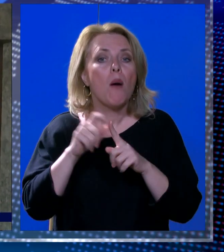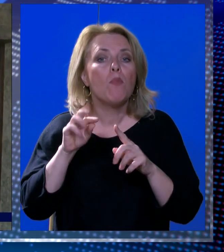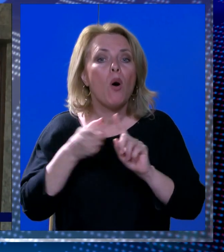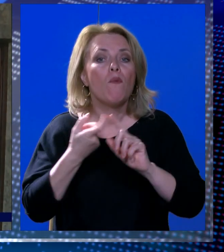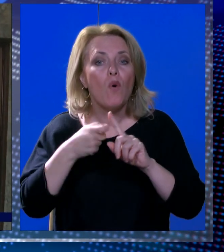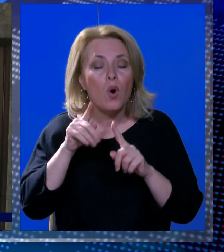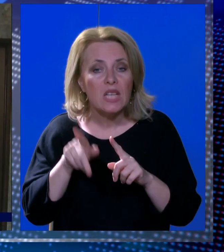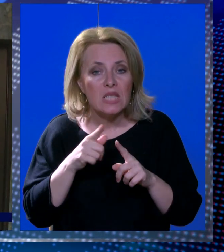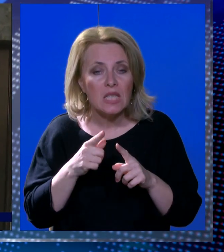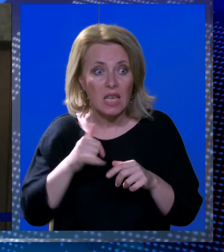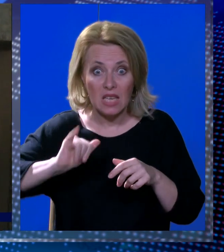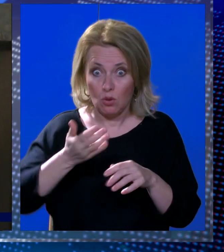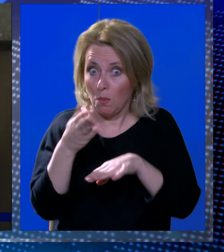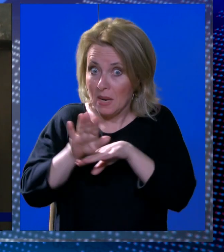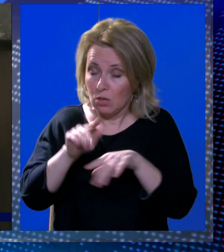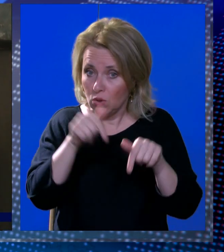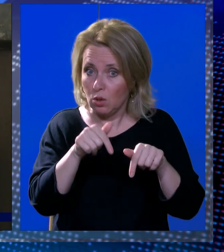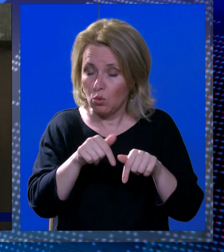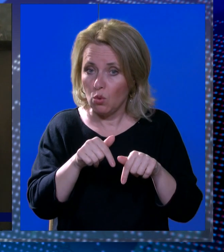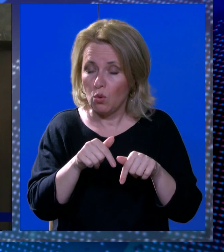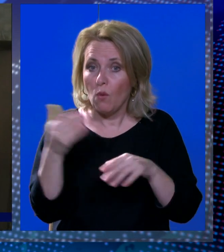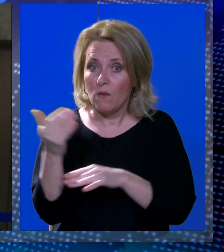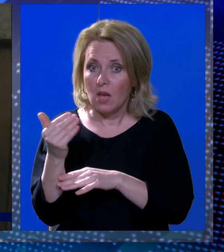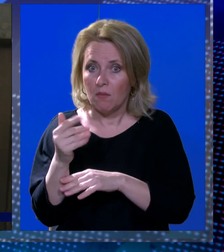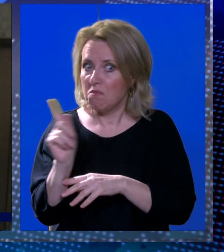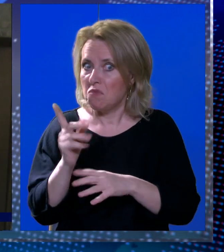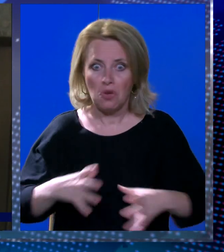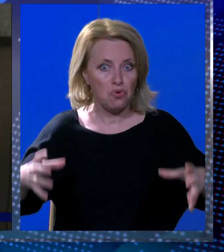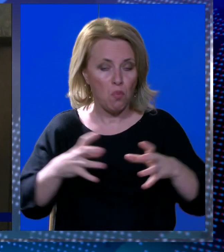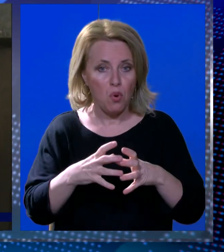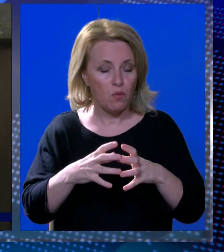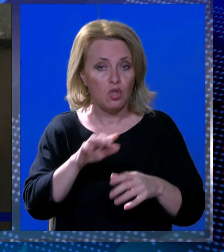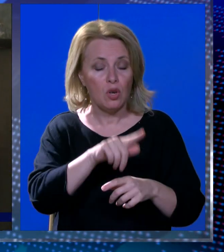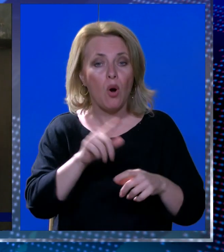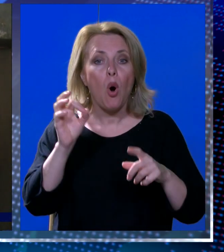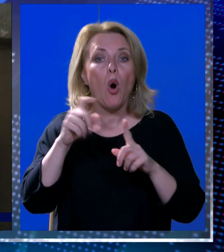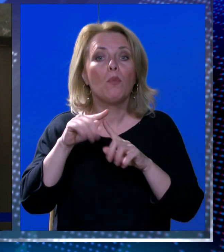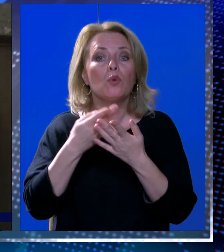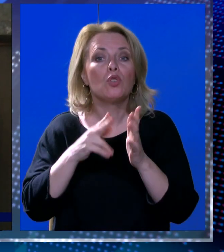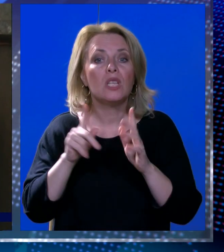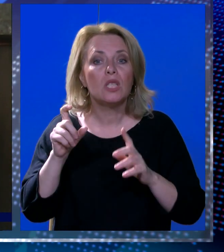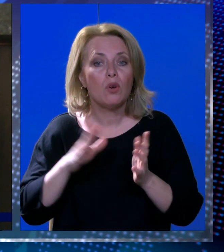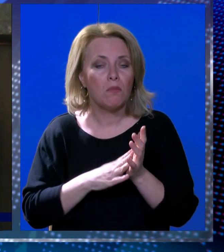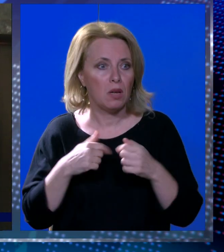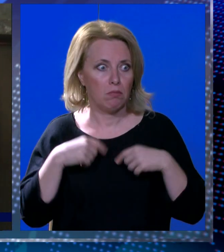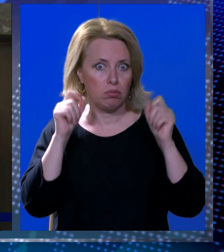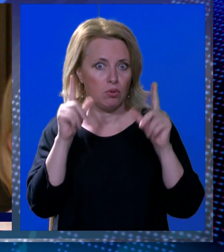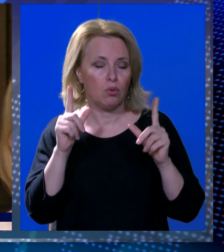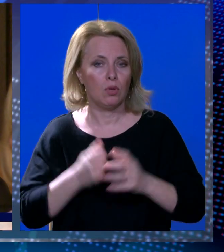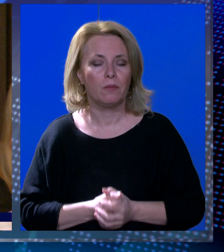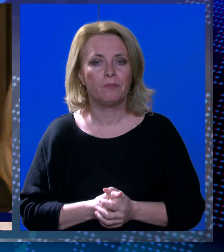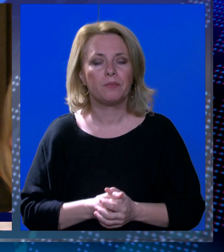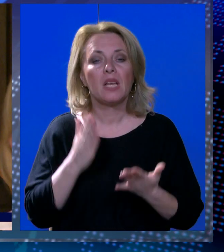po faktičnom stanju, jer su prisutni tu, vidim da nisu obuhoćeni optužnice. Ali ja nisam tužilac, mislim.